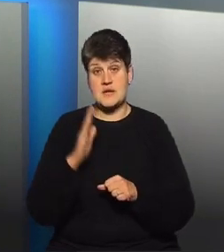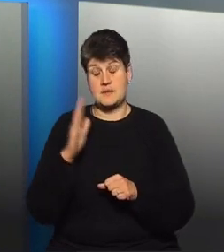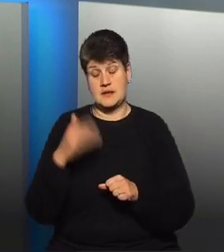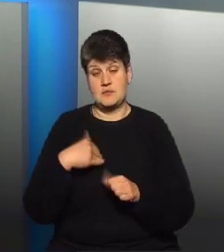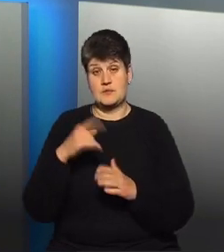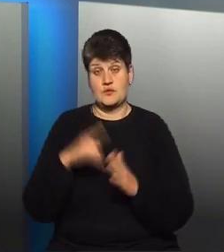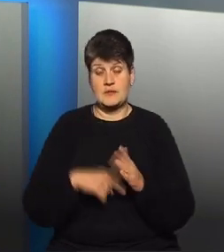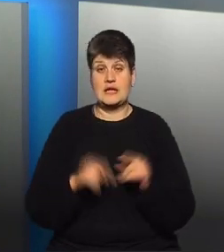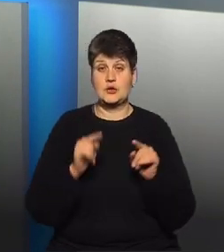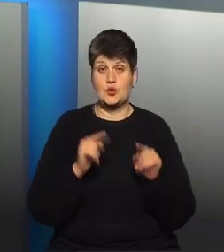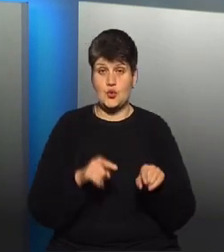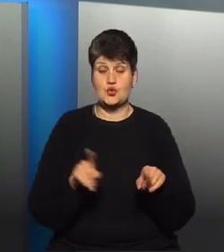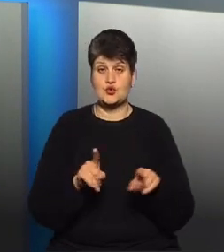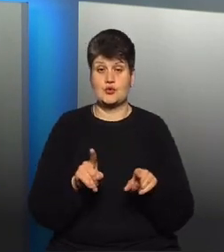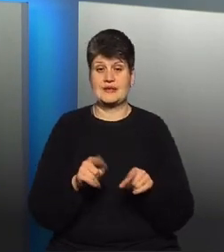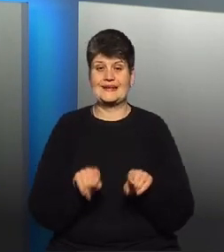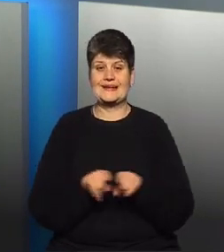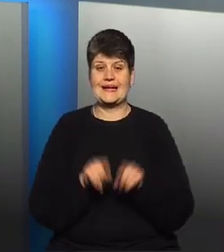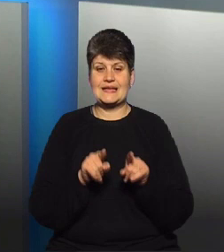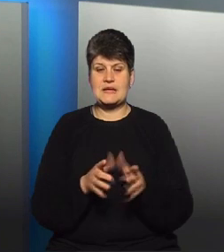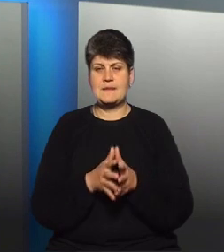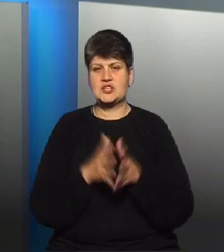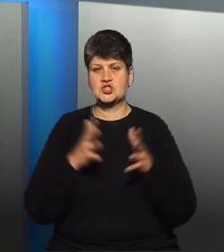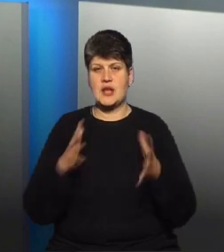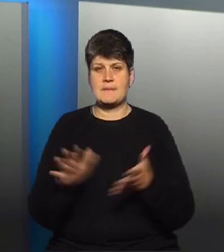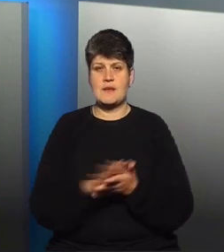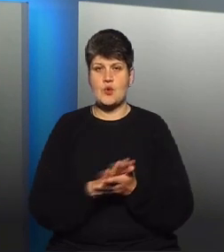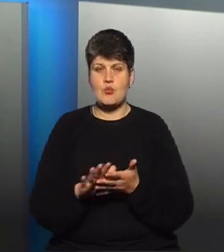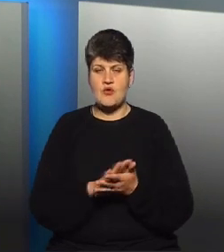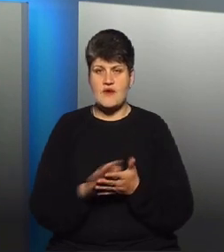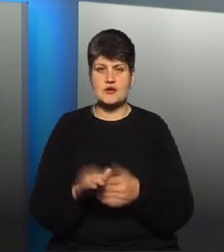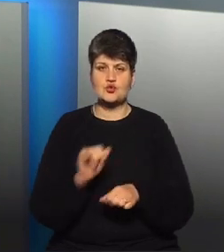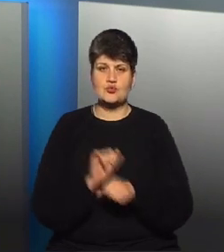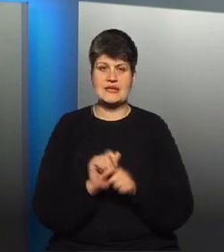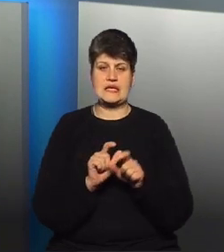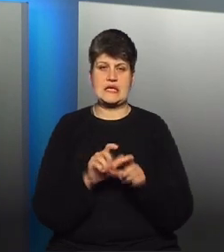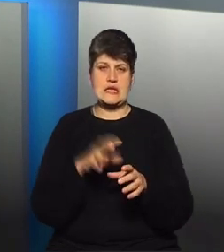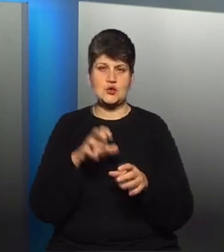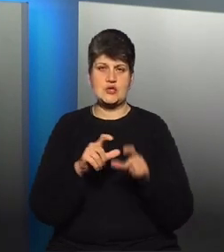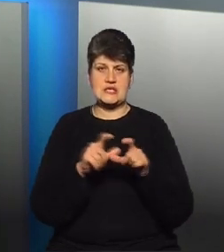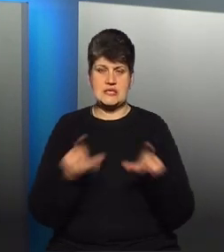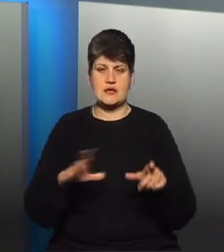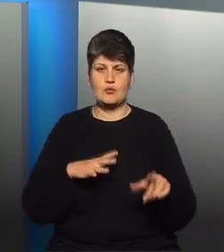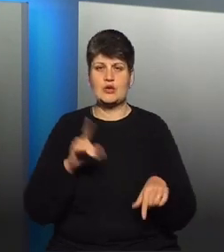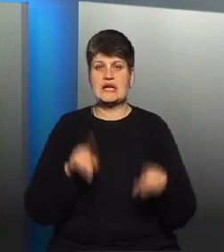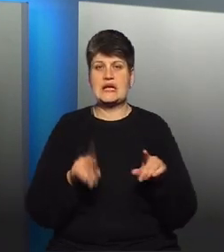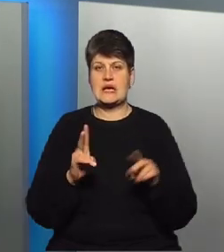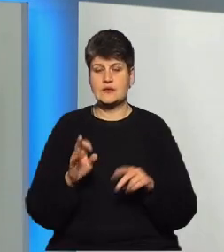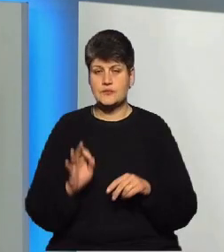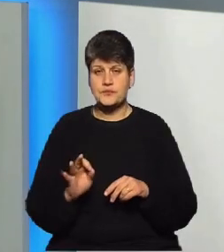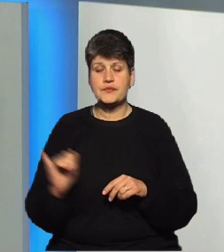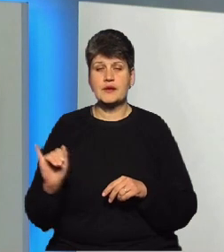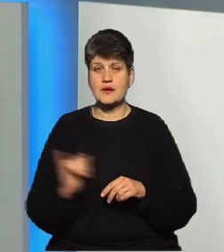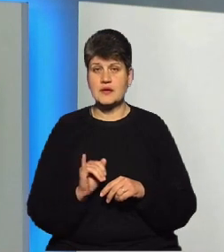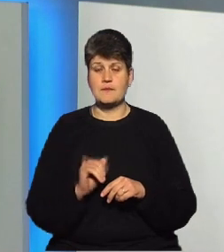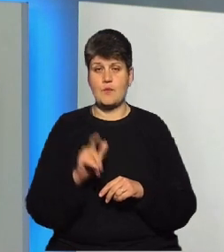для того, щоб такі масштабні промивання мереж, зупинки на Соснестанції відбувалися все рідче. зокрема, споживача,